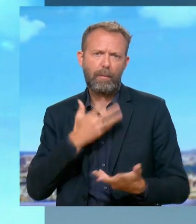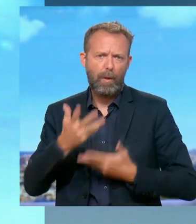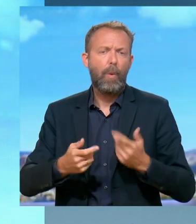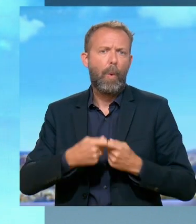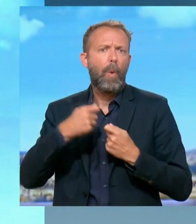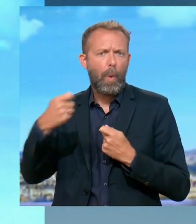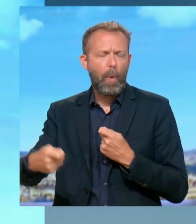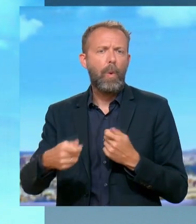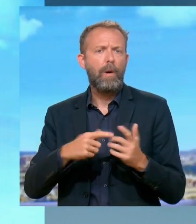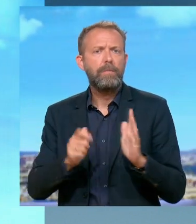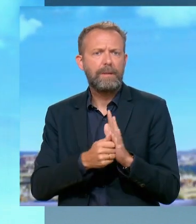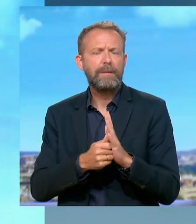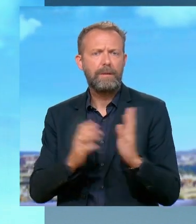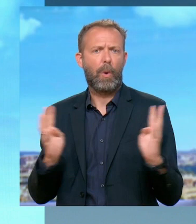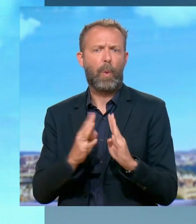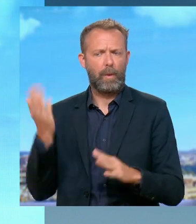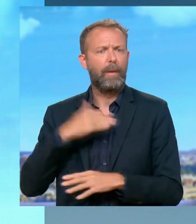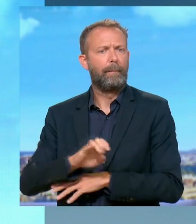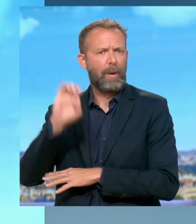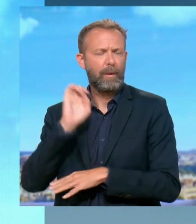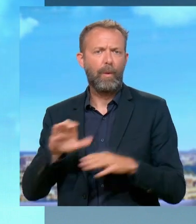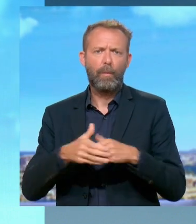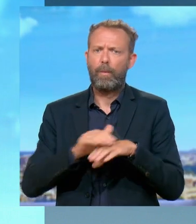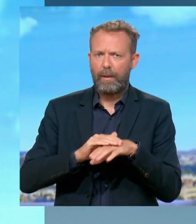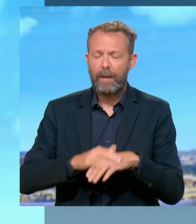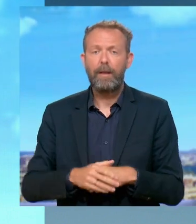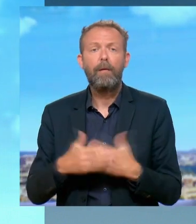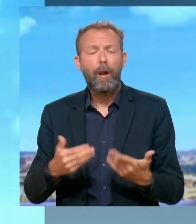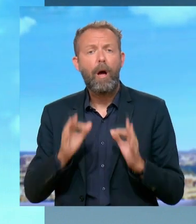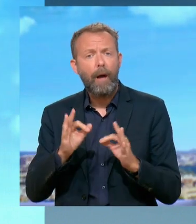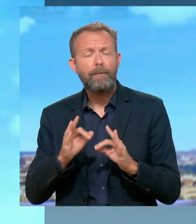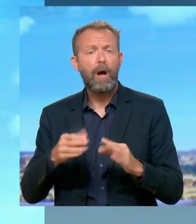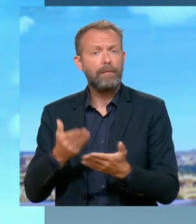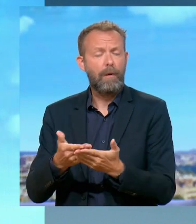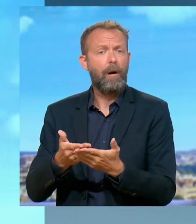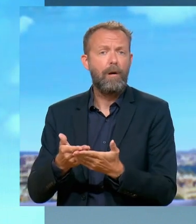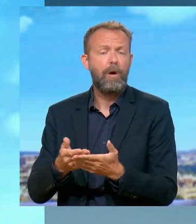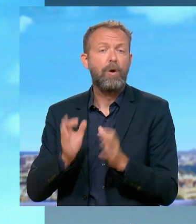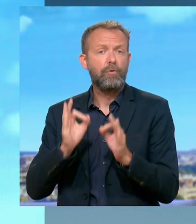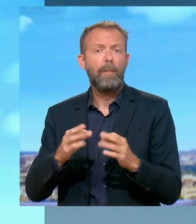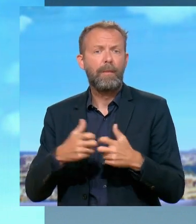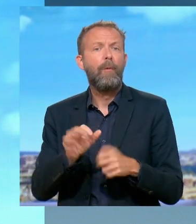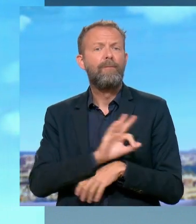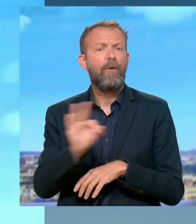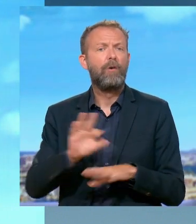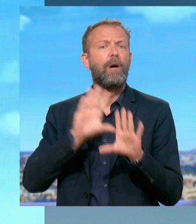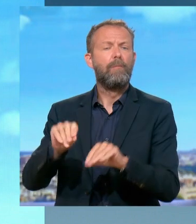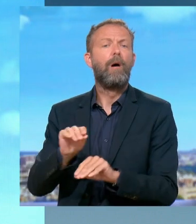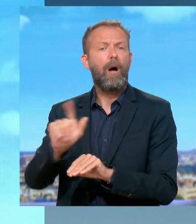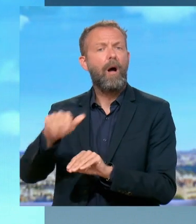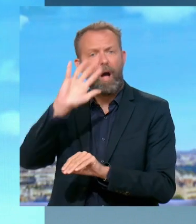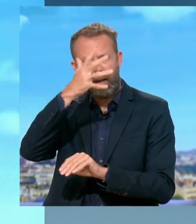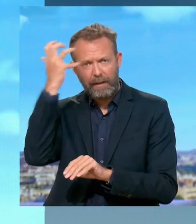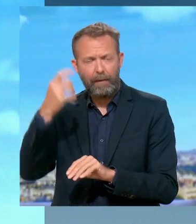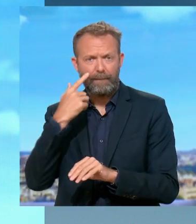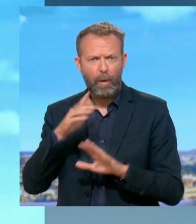lors de cette rencontre de mercredi avec les partis politiques. Est-ce que sur ces questions-là, et notamment sur la présence française en Afrique, on a vu qu'il y a